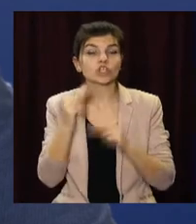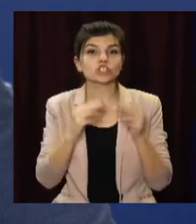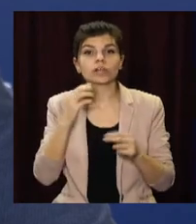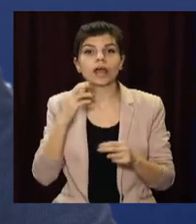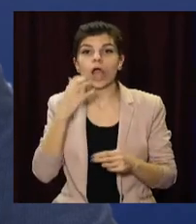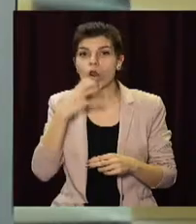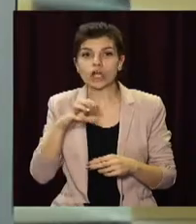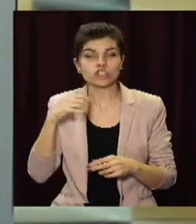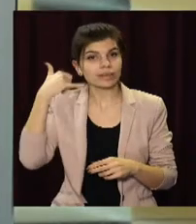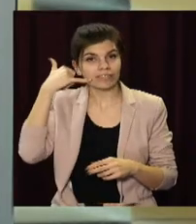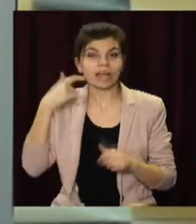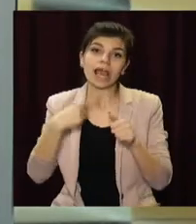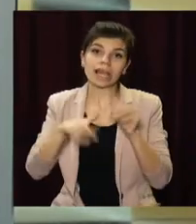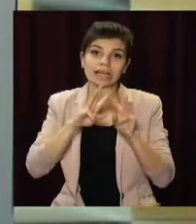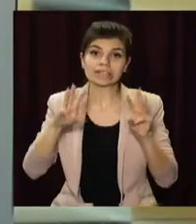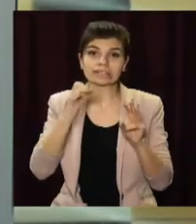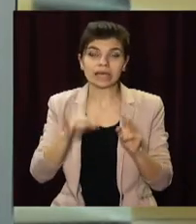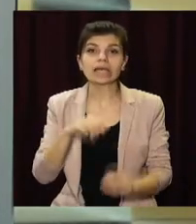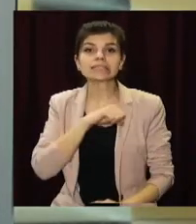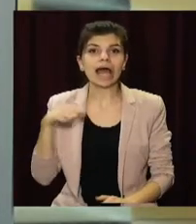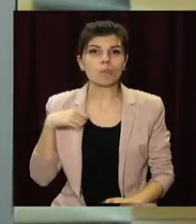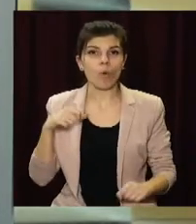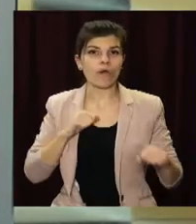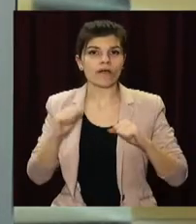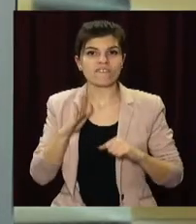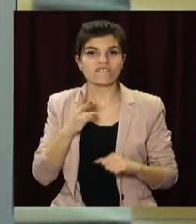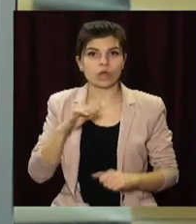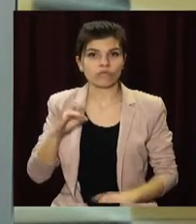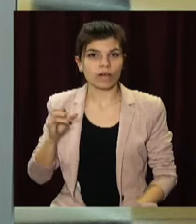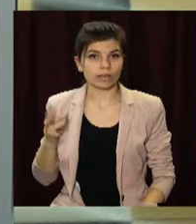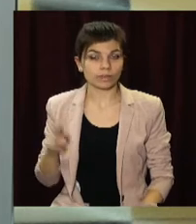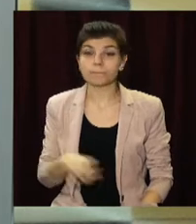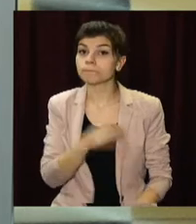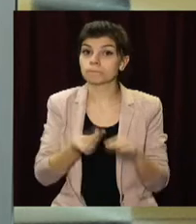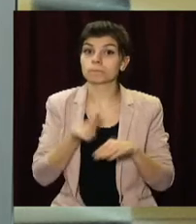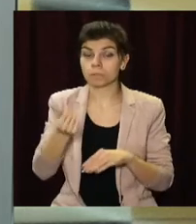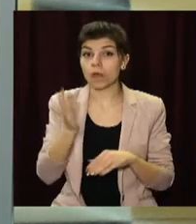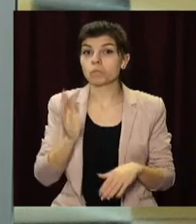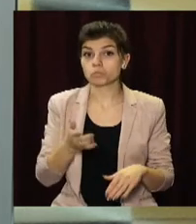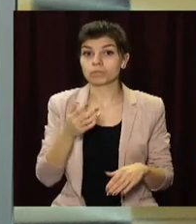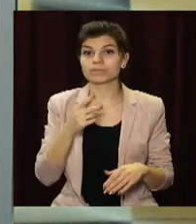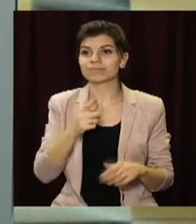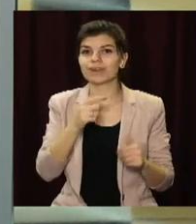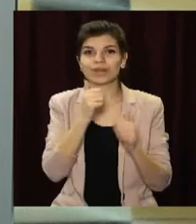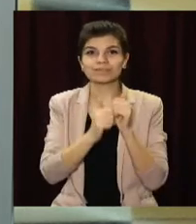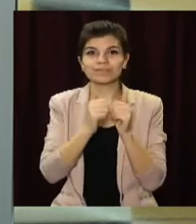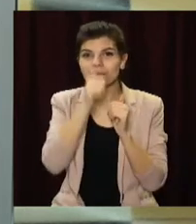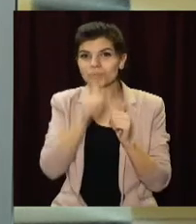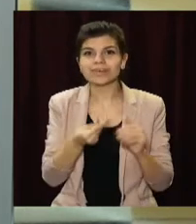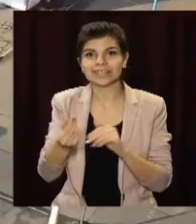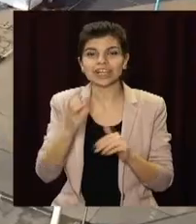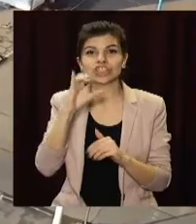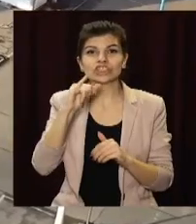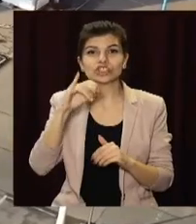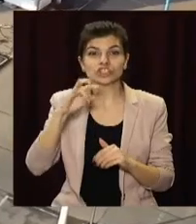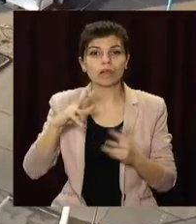самоврядування». Квартплату перерахують. Зокрема, переглянуть платіжки за січень у Кам'янському. Таке доручення дав міський голова